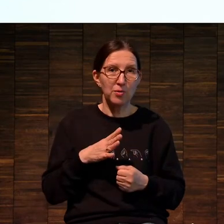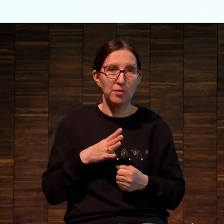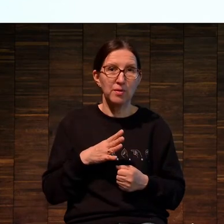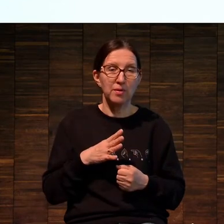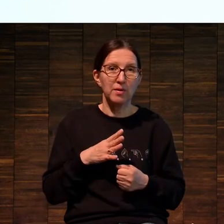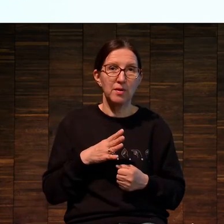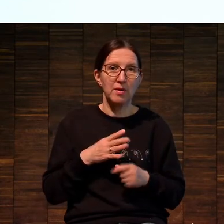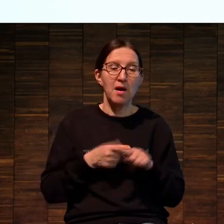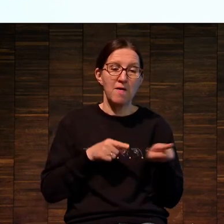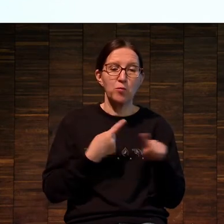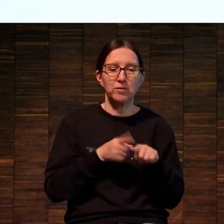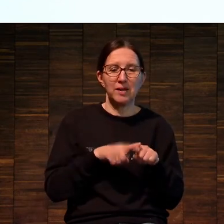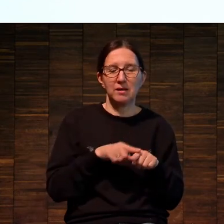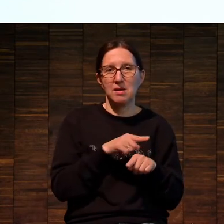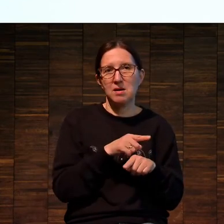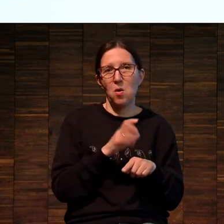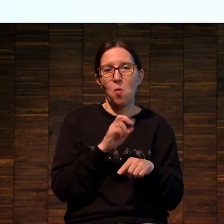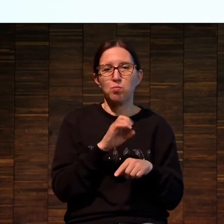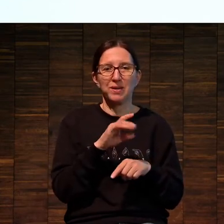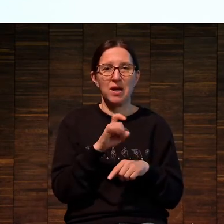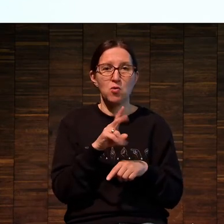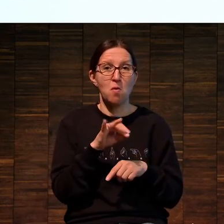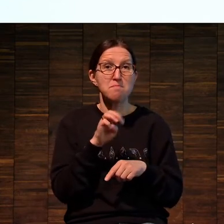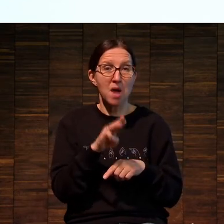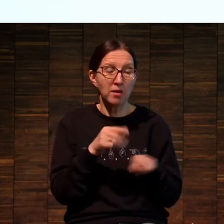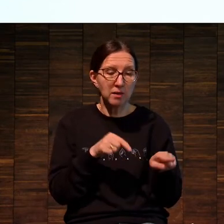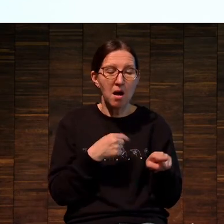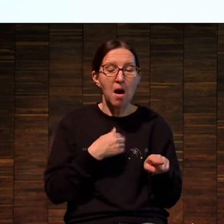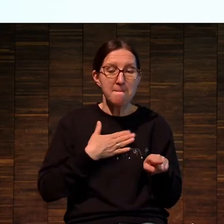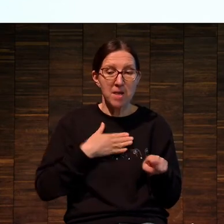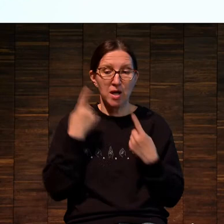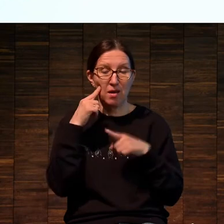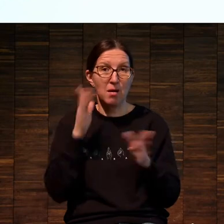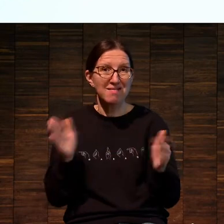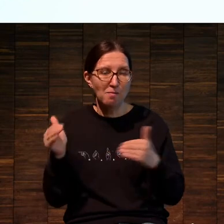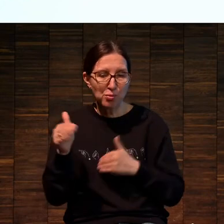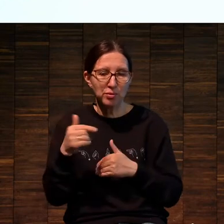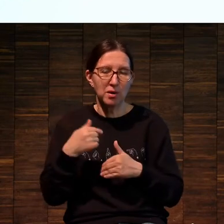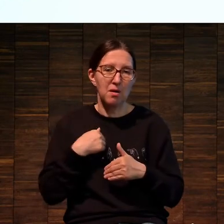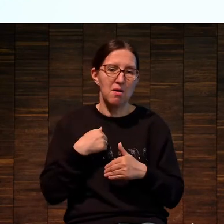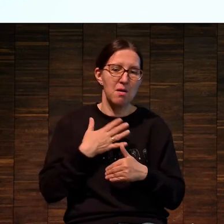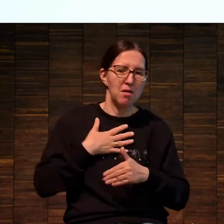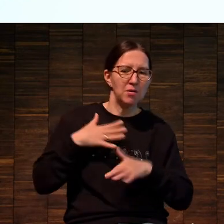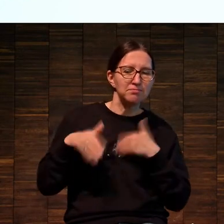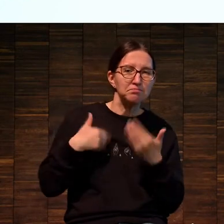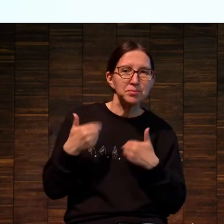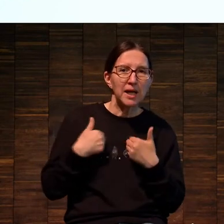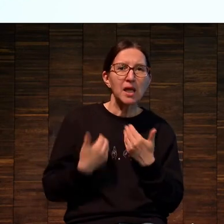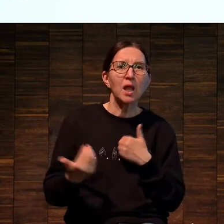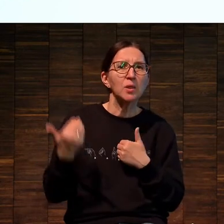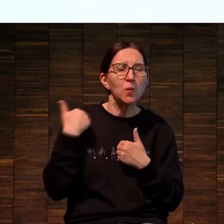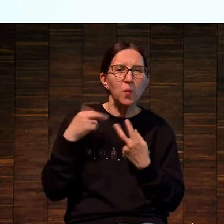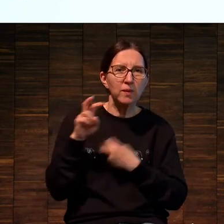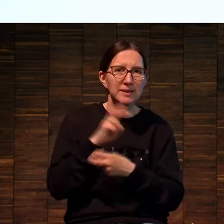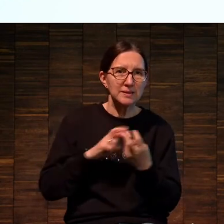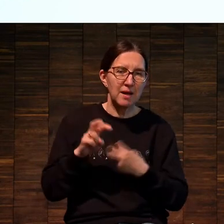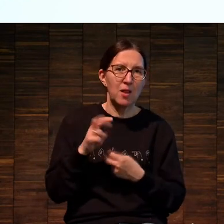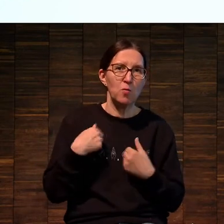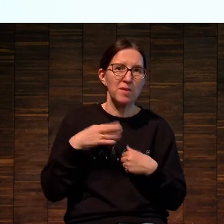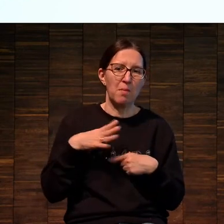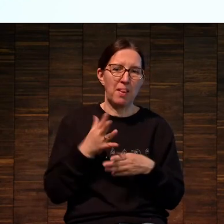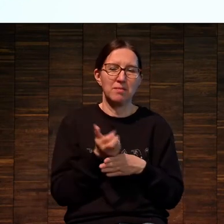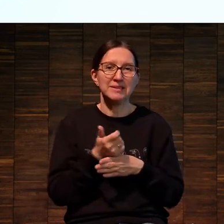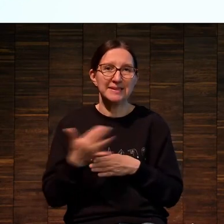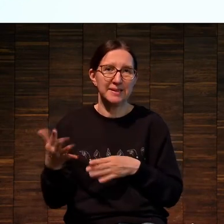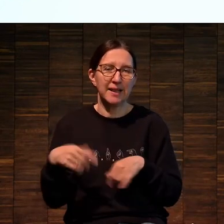гумбихромата, они меня в каких-то моих работах, в каких-то моих высказываниях, я их долго искал. Например, у меня была